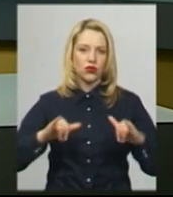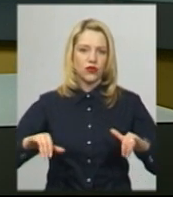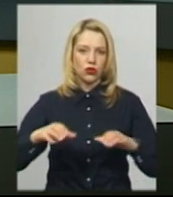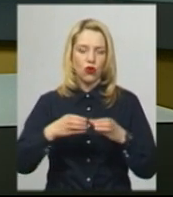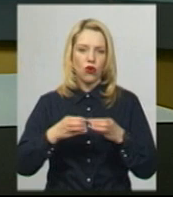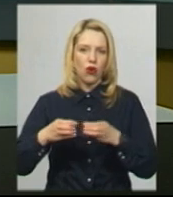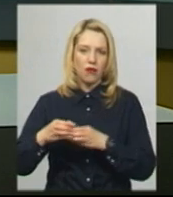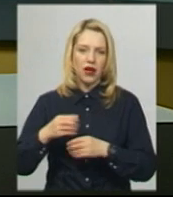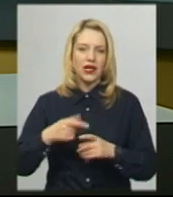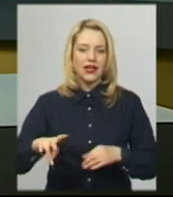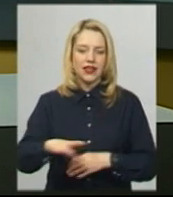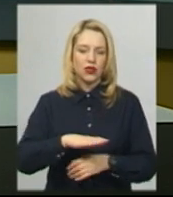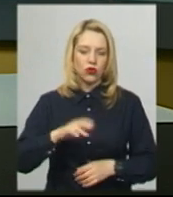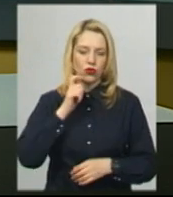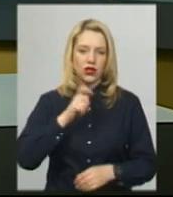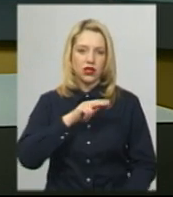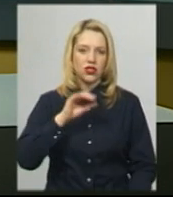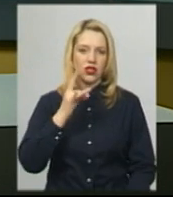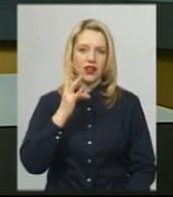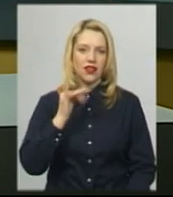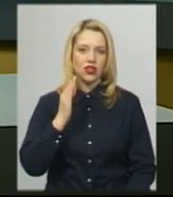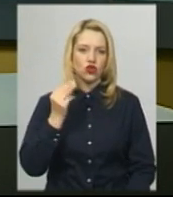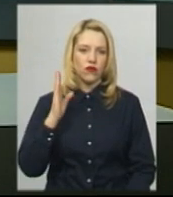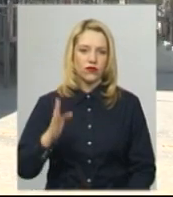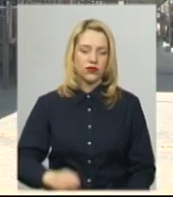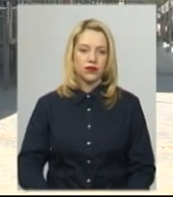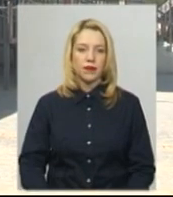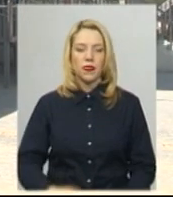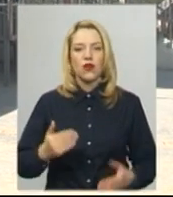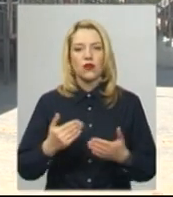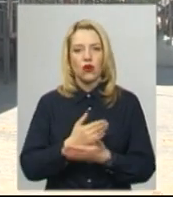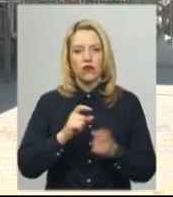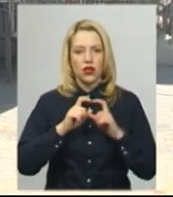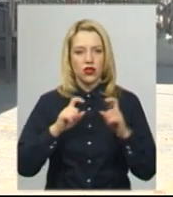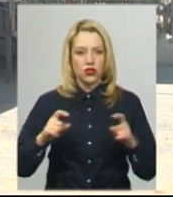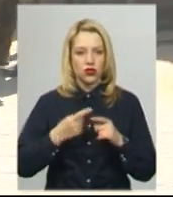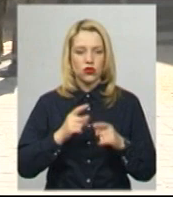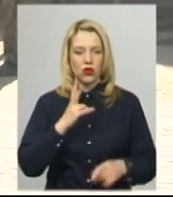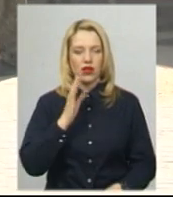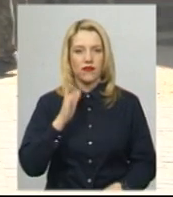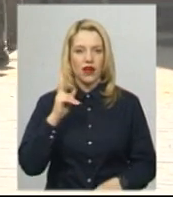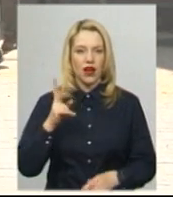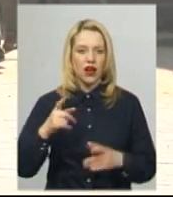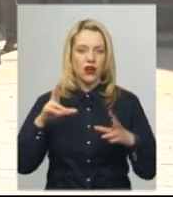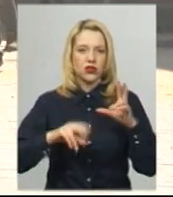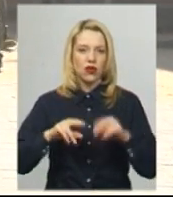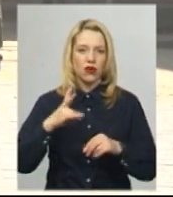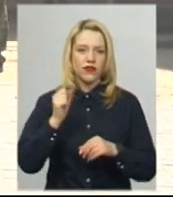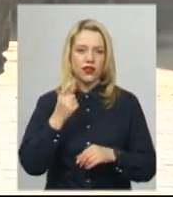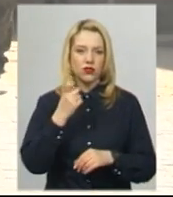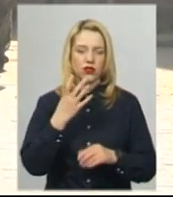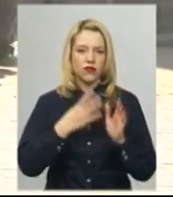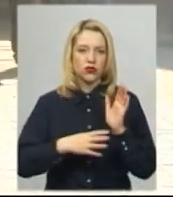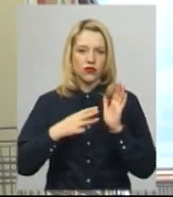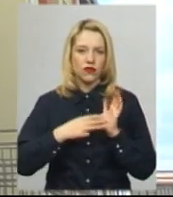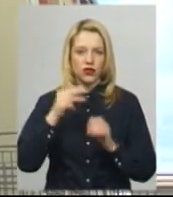Олексій Чернишов. Світлана Поробок розповість більше. Нова Корчицька школа, точніше НВК, розрахована на 198 учнів.